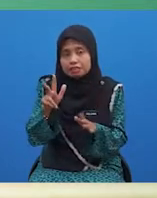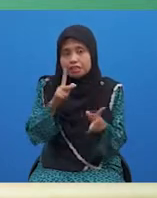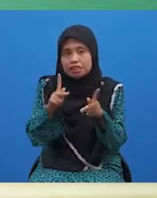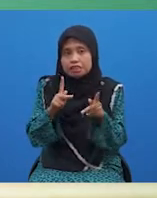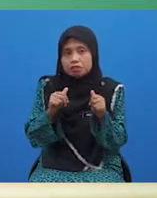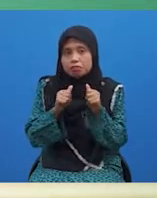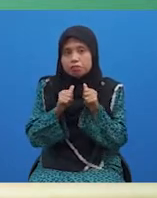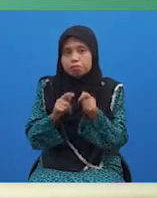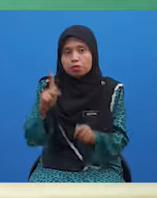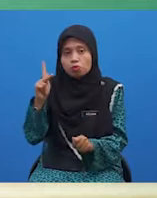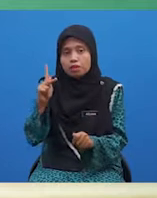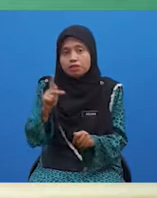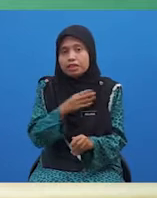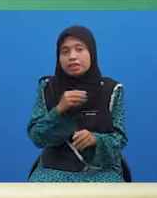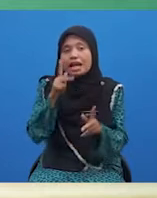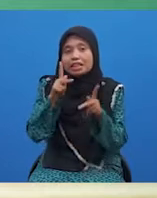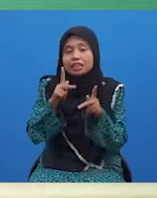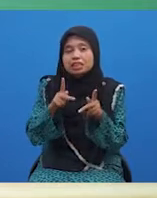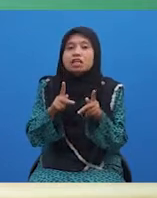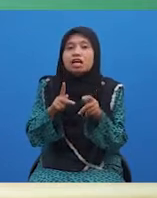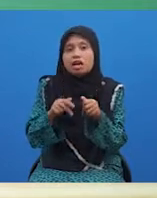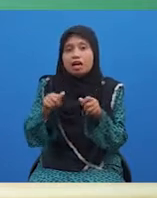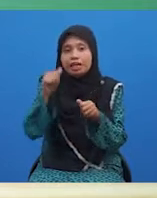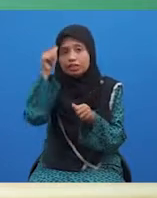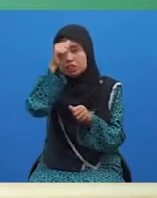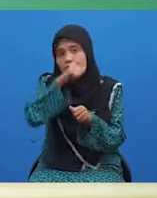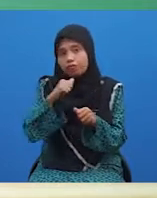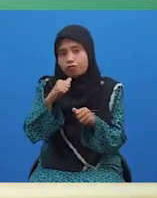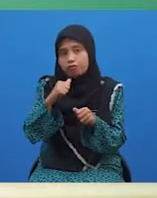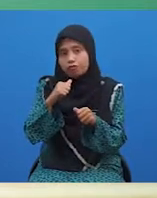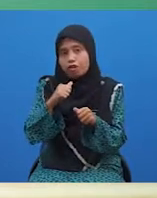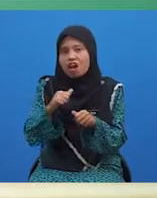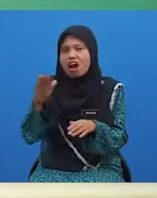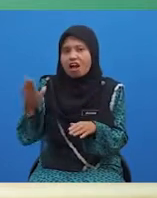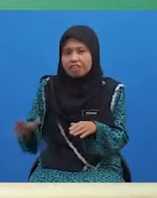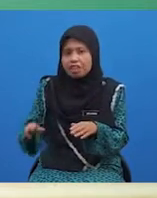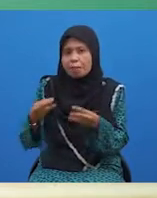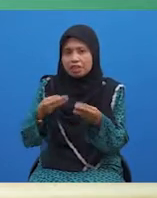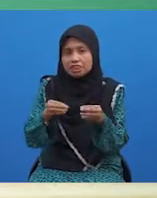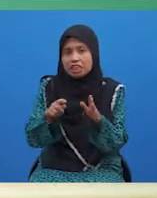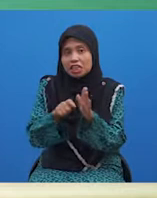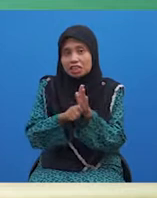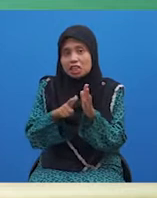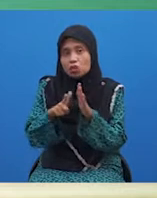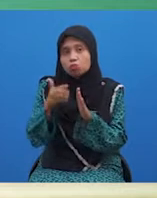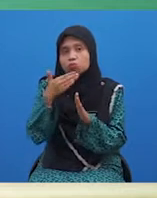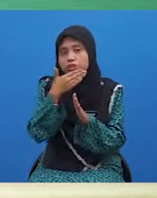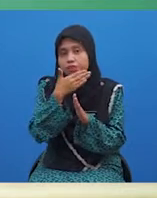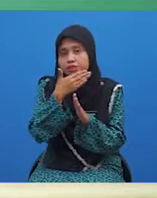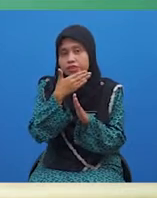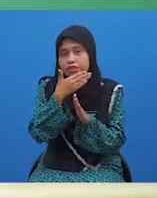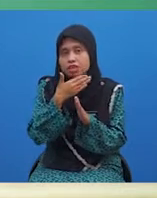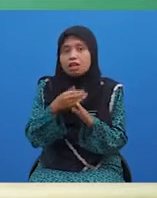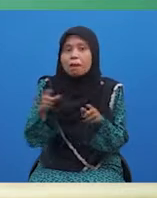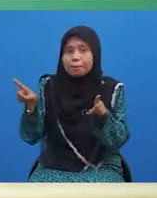yang diikuti kata adjektif. Ayat B, adik masih terlalu muda untuk memanjat tembok itu